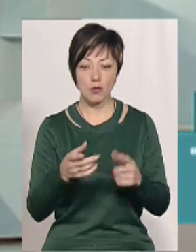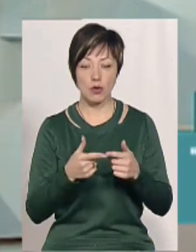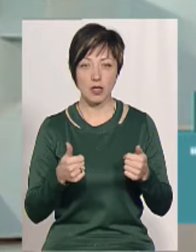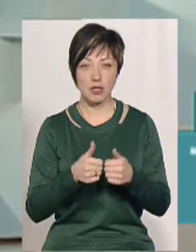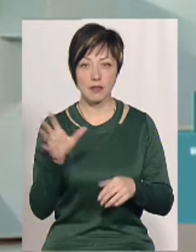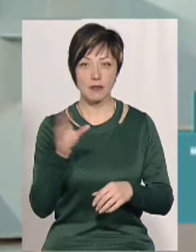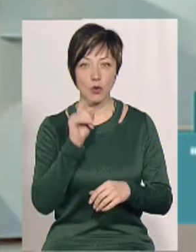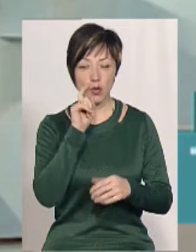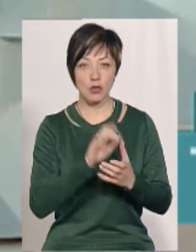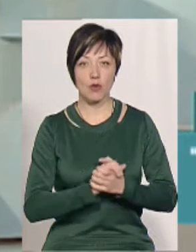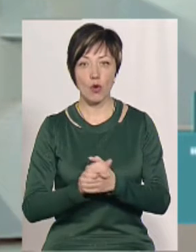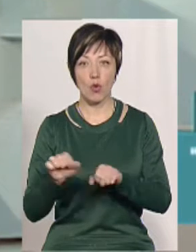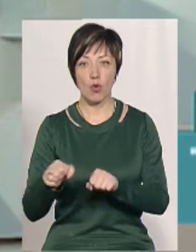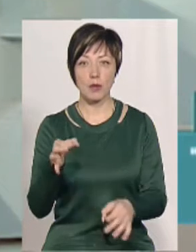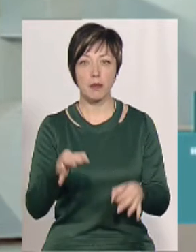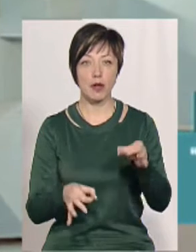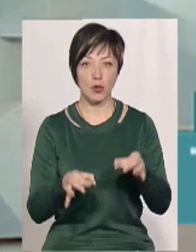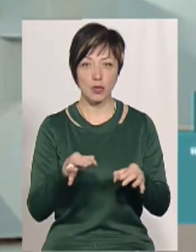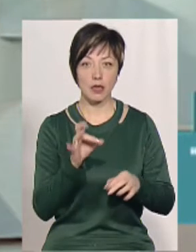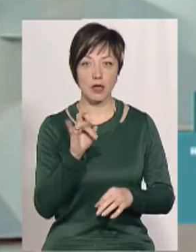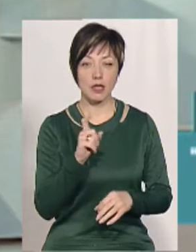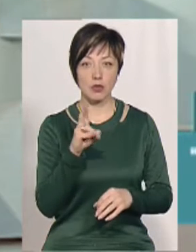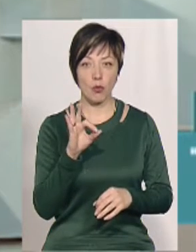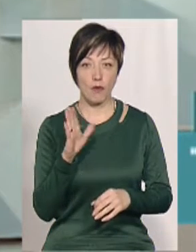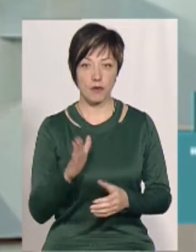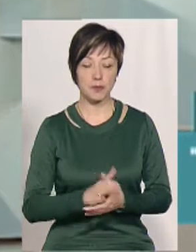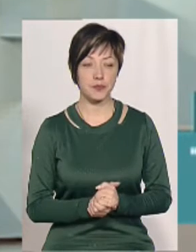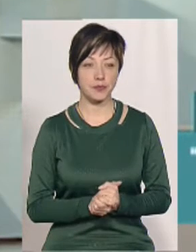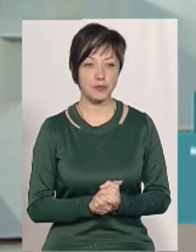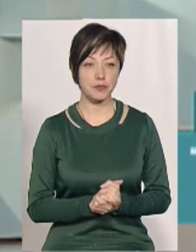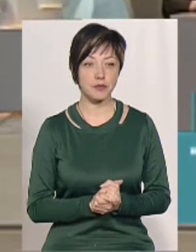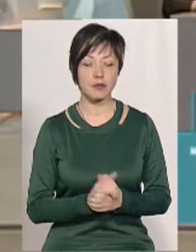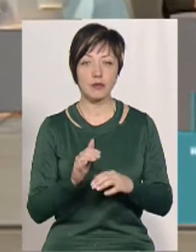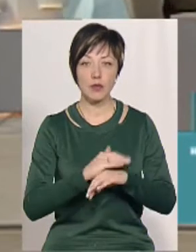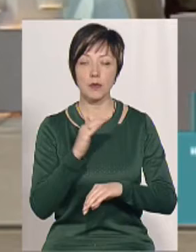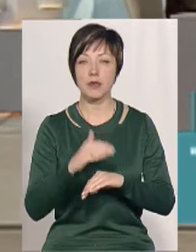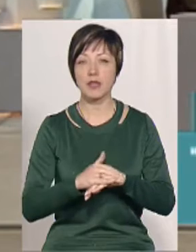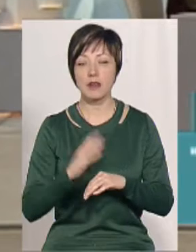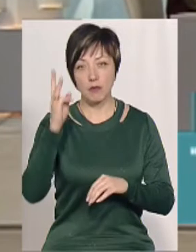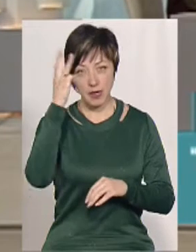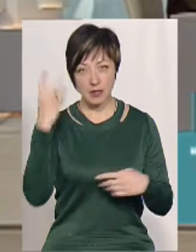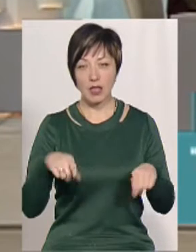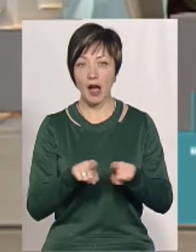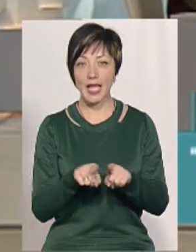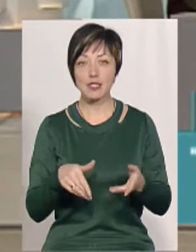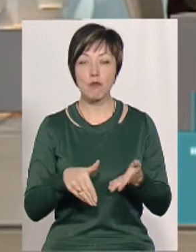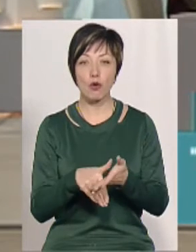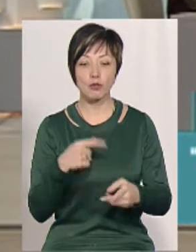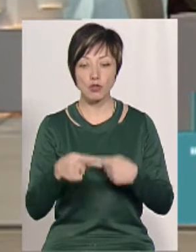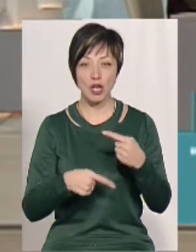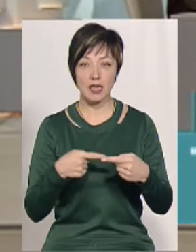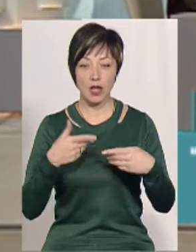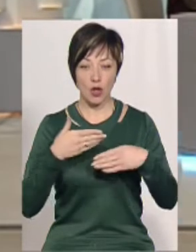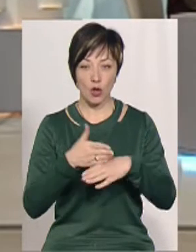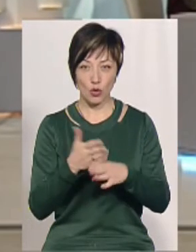організації Всеукраїнського товариства охорони природи Юрій Різніков. Добрий вечір. Добрий вечір. У Хмельницькому от такий спосіб, через